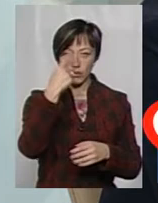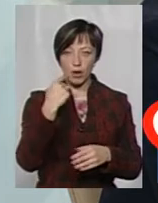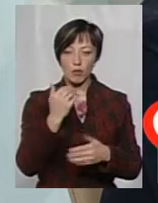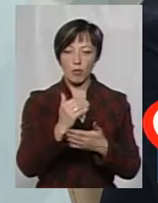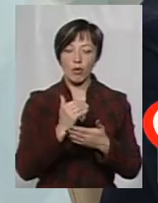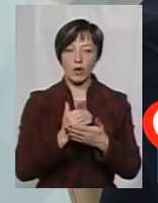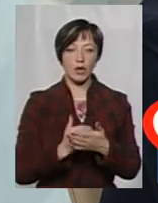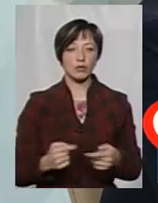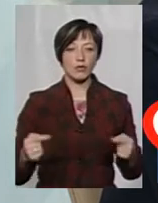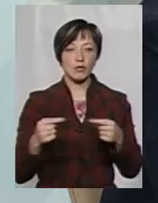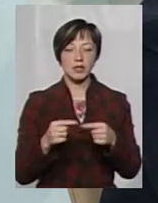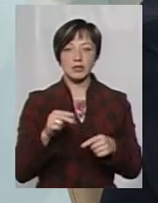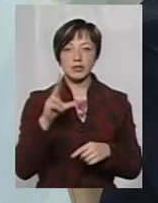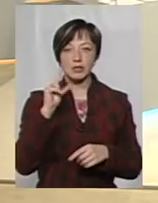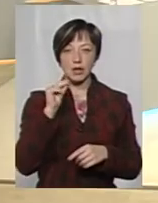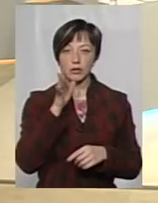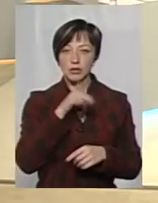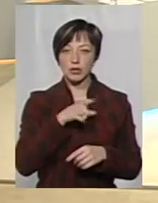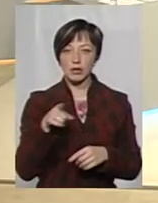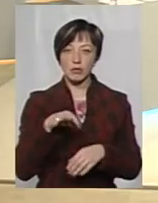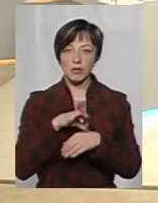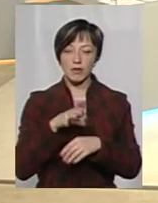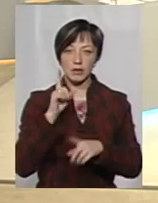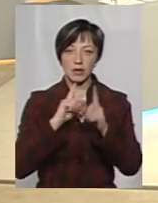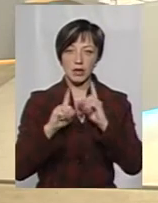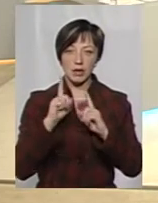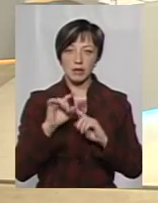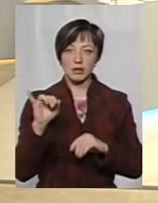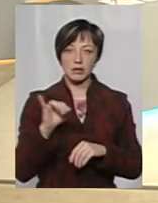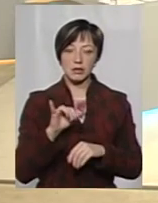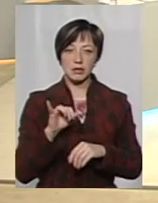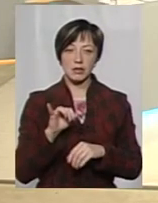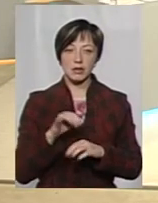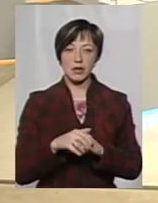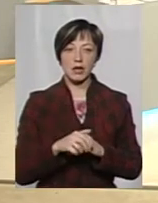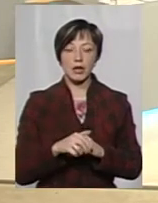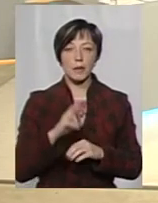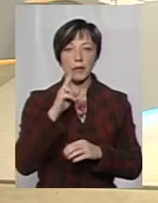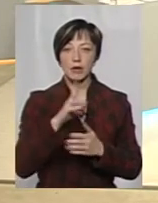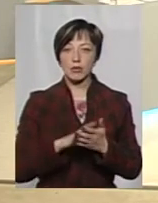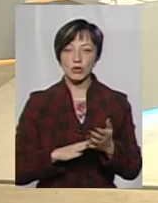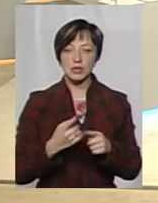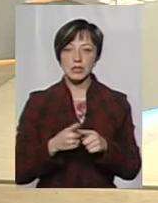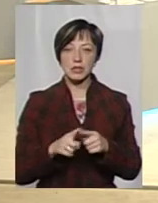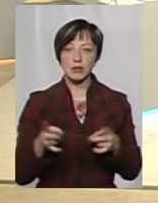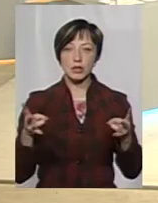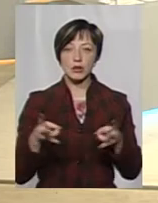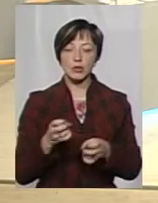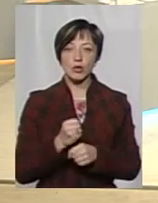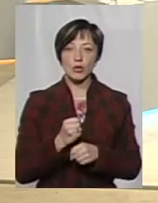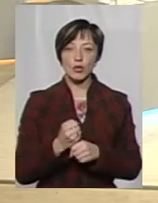визначимося чи з датою і часом проведення наради. Пане Сергію, перепрошую, але це потрібно робити